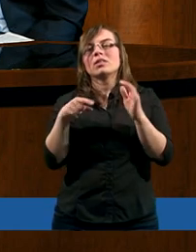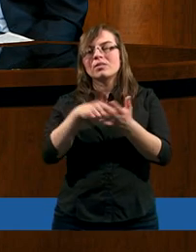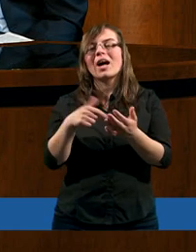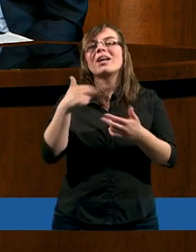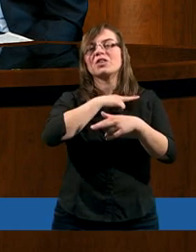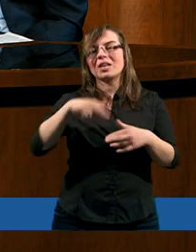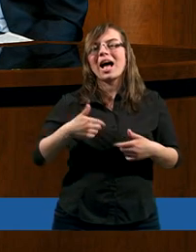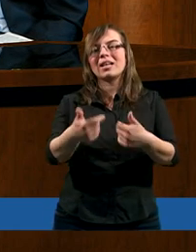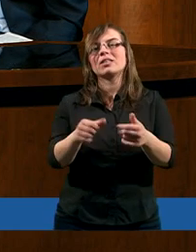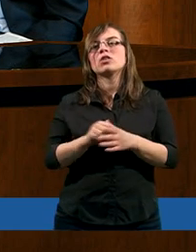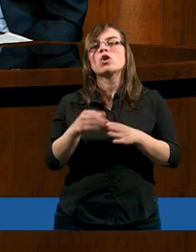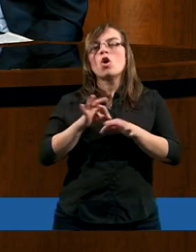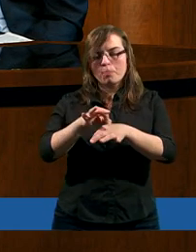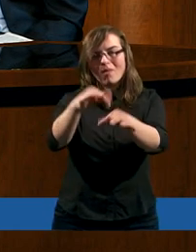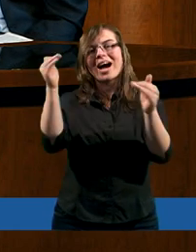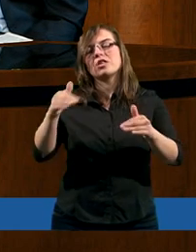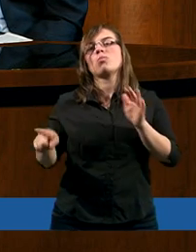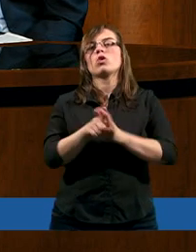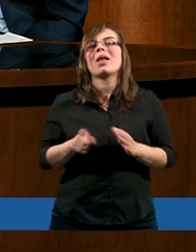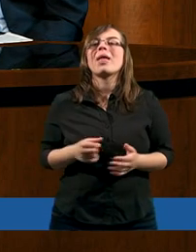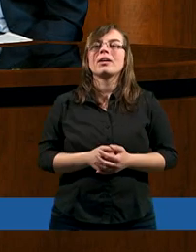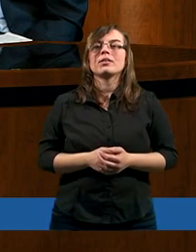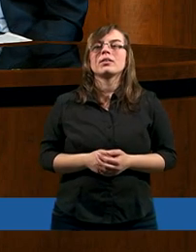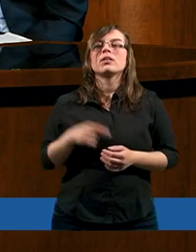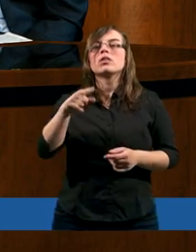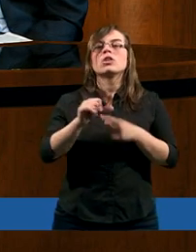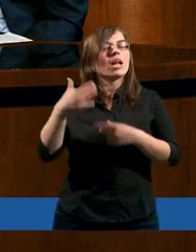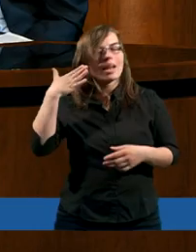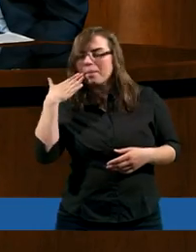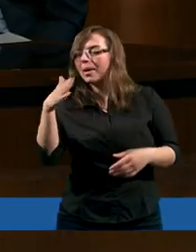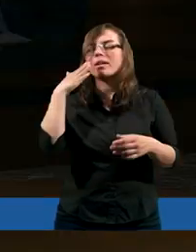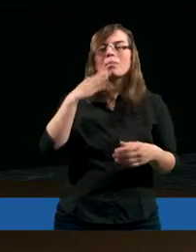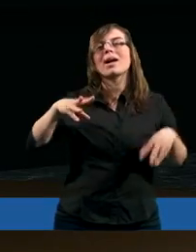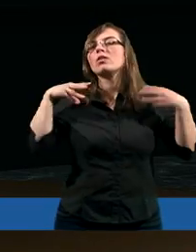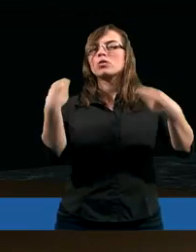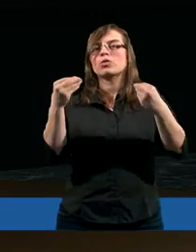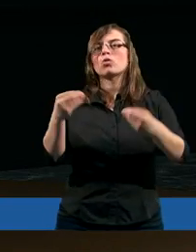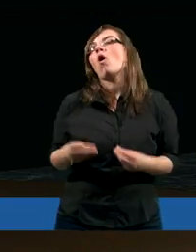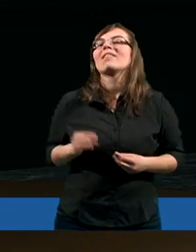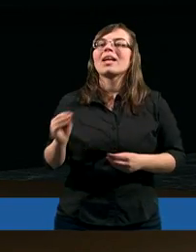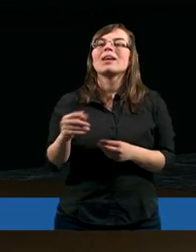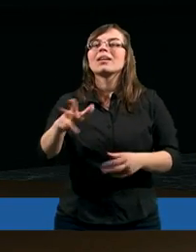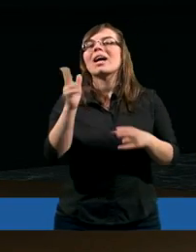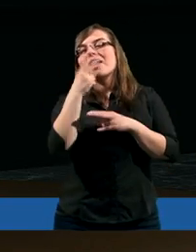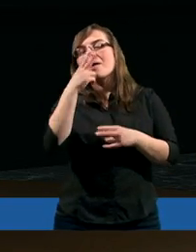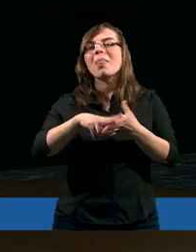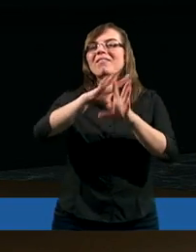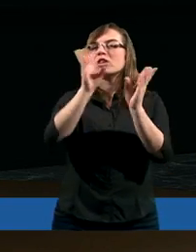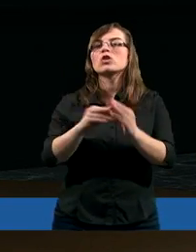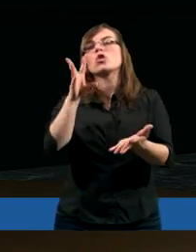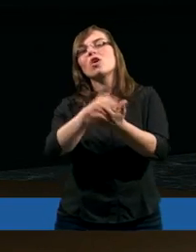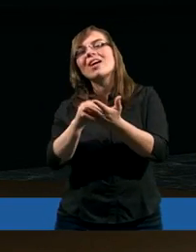prowadzi nas i doprowadzi nas. Tak, to jest bardzo cudowne, bo kiedy patrzymy na te wszystkie